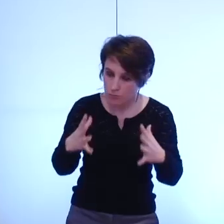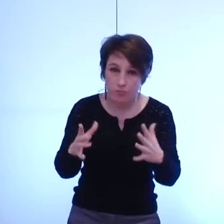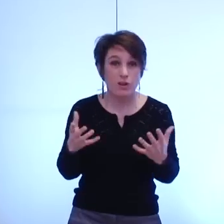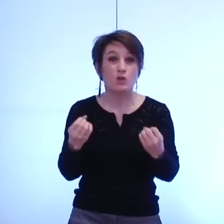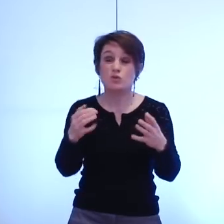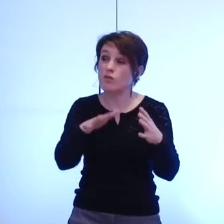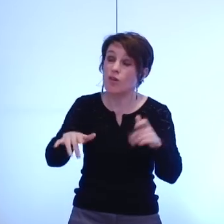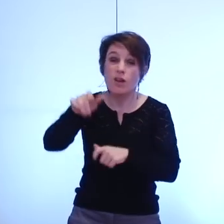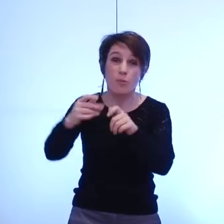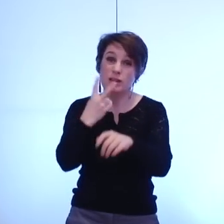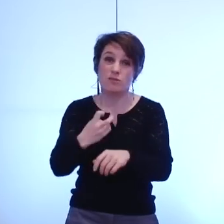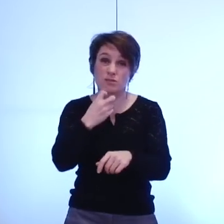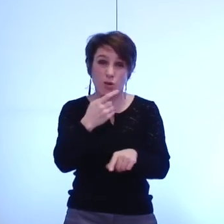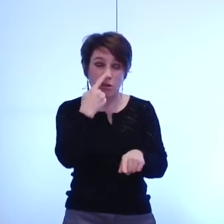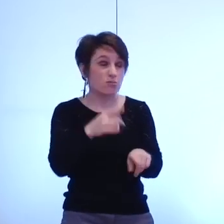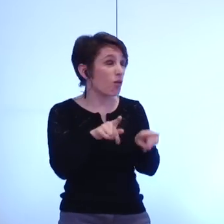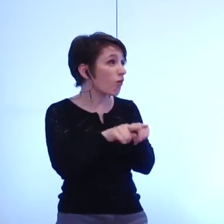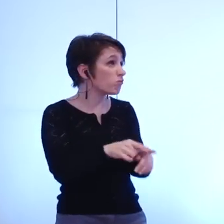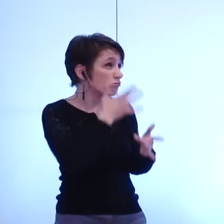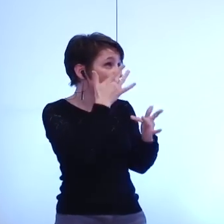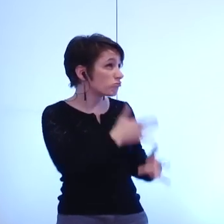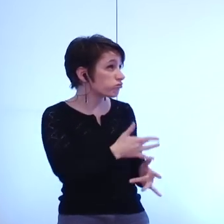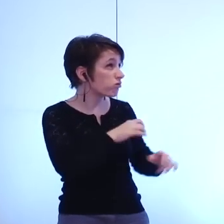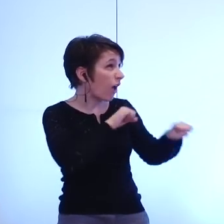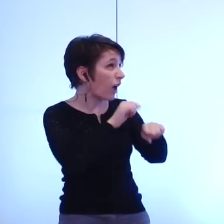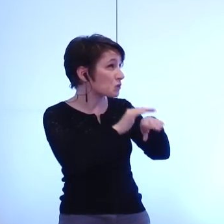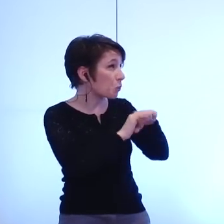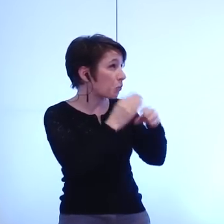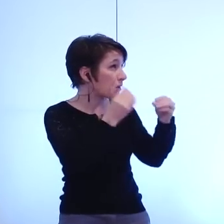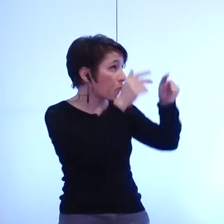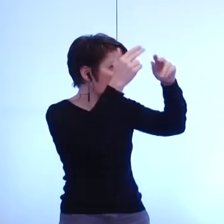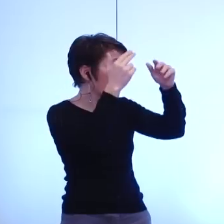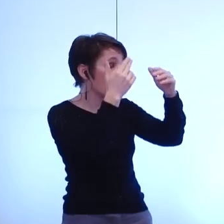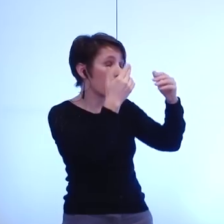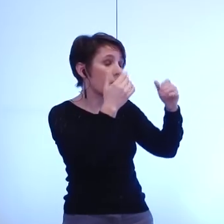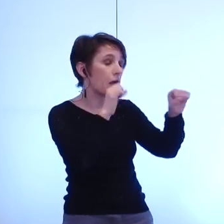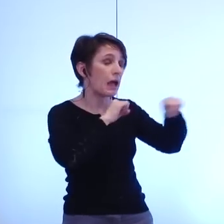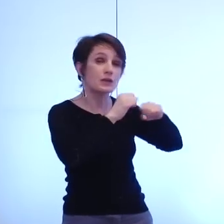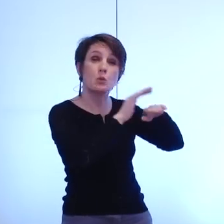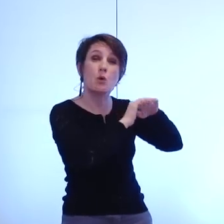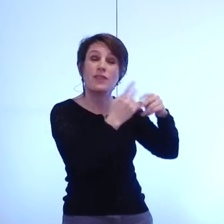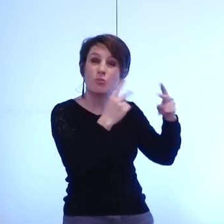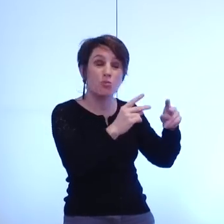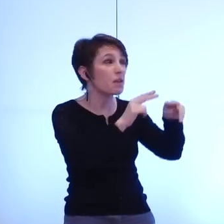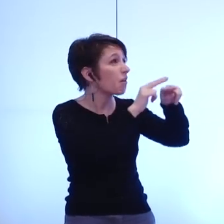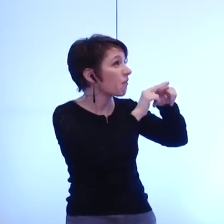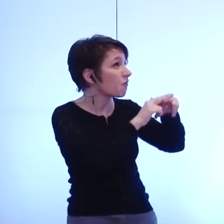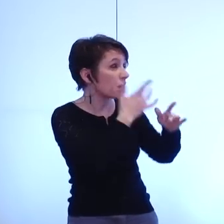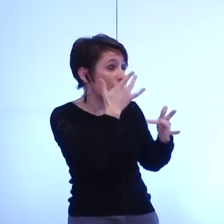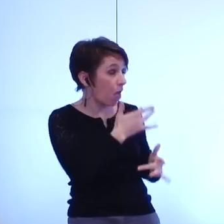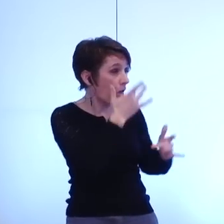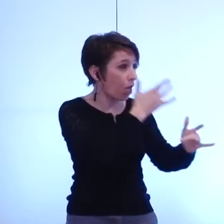à l'action publique et nous avons de ce point de vue là une responsabilité qui est forte